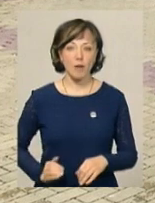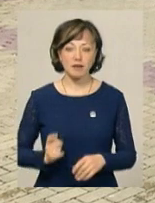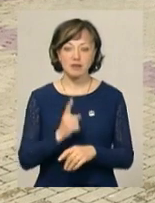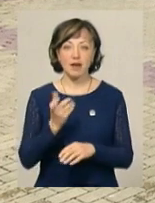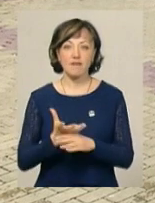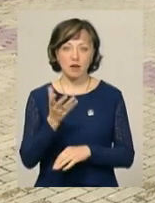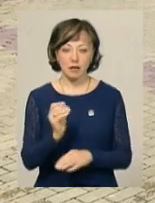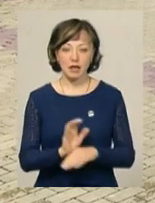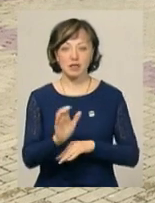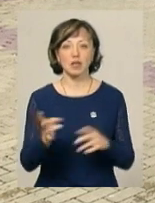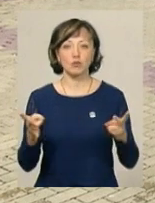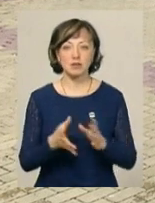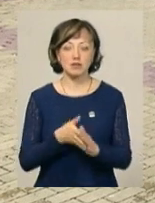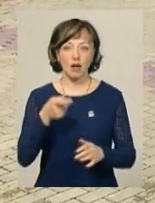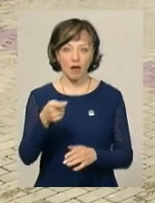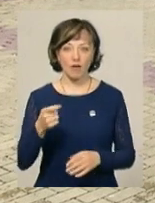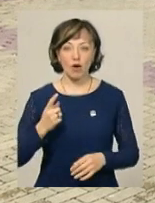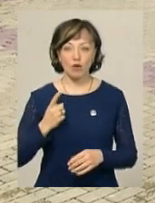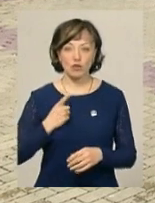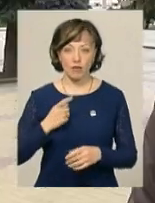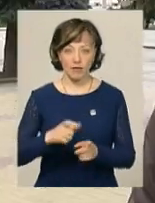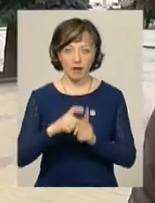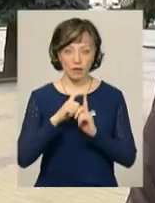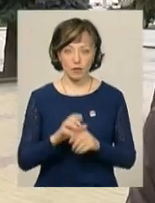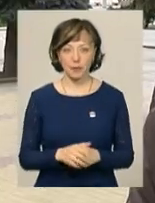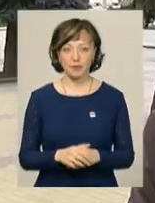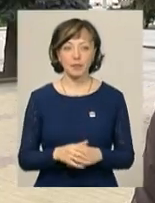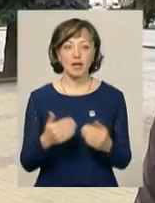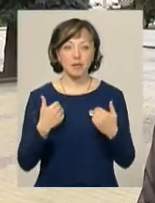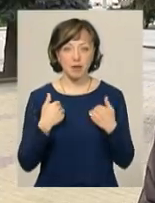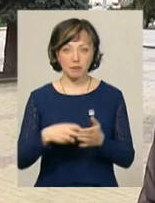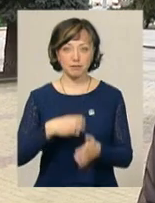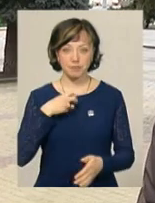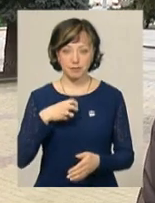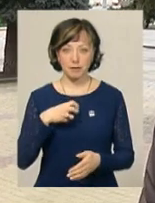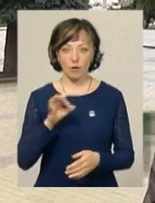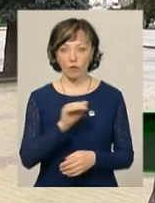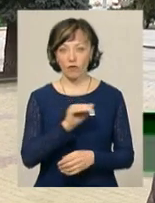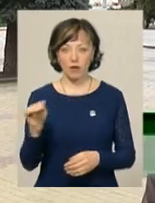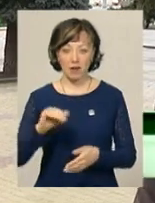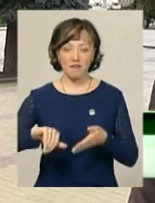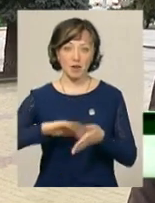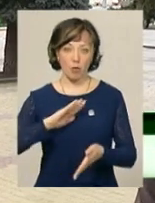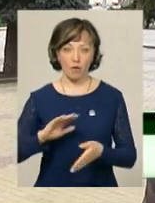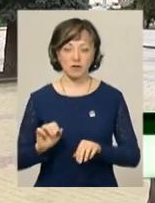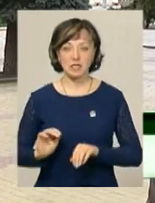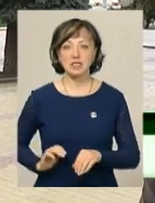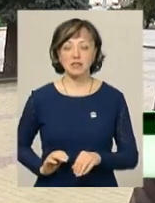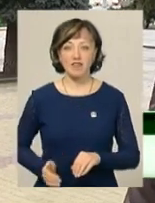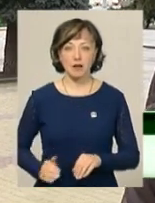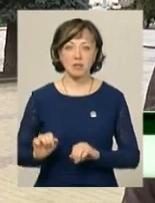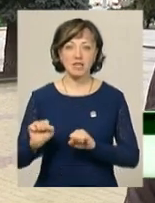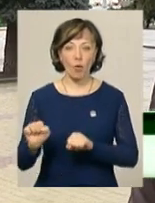виплатою, надіслав необхідну заяву та очікував на відповідь. Мені прийшов офіційний лист з відмови від страхової компанії